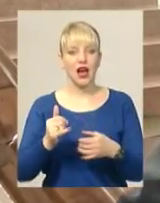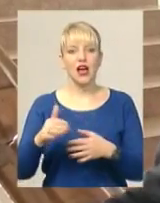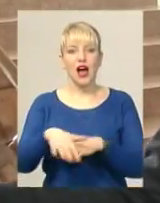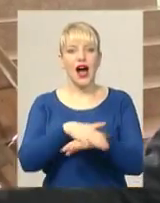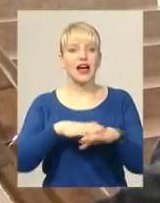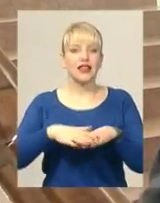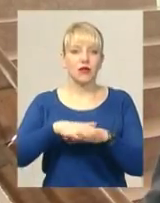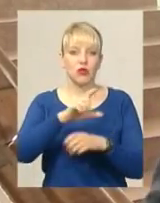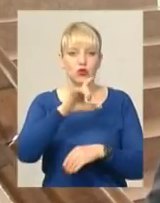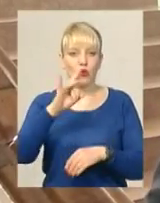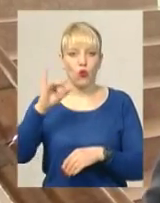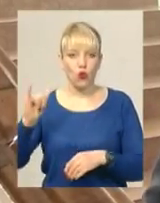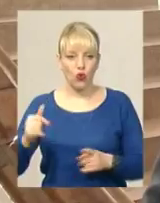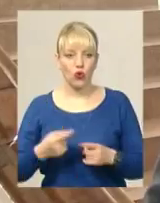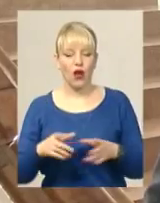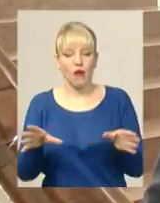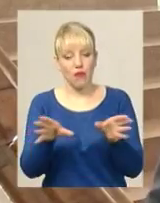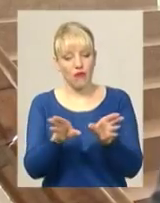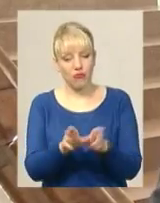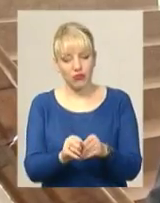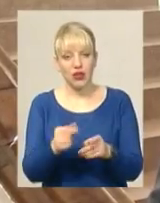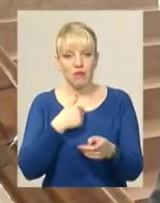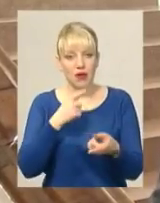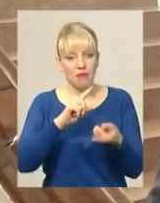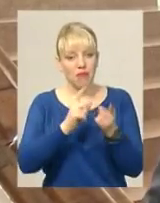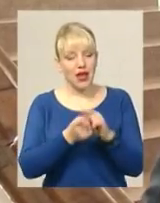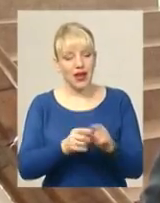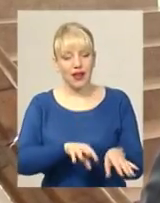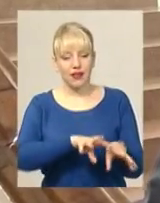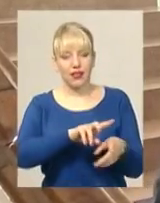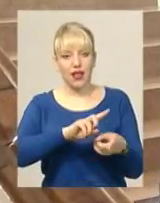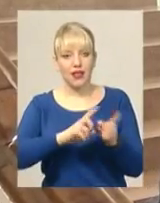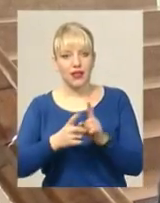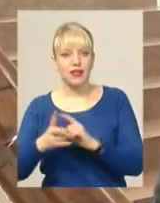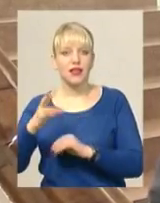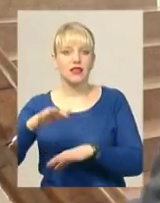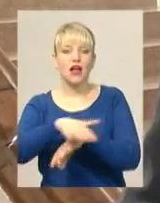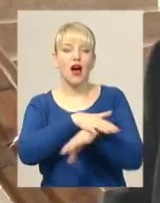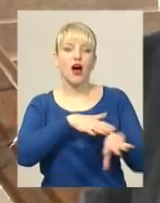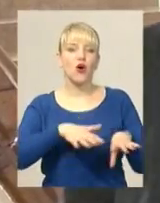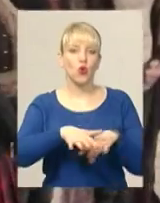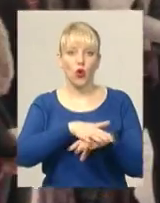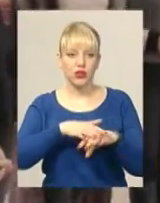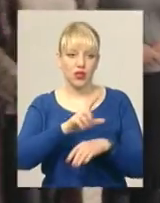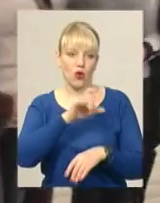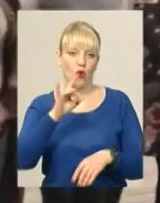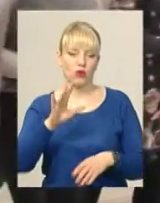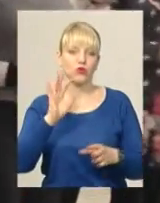головним хормейстером Катериною Дробіт переклали його на народний хор, воно зазвучить по-новому.